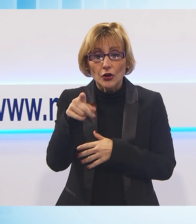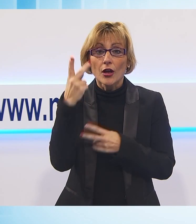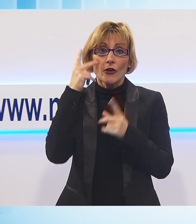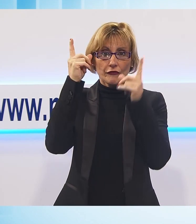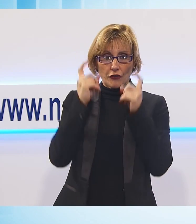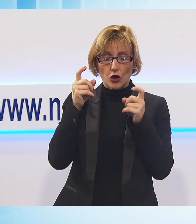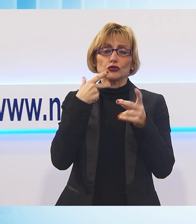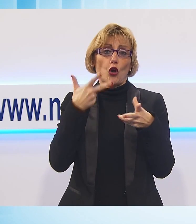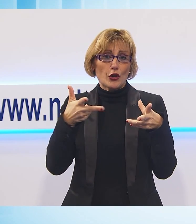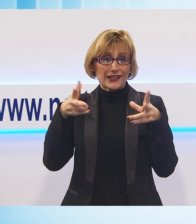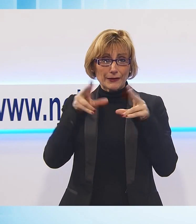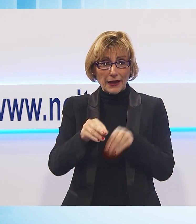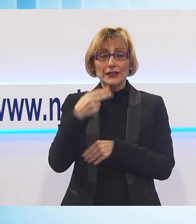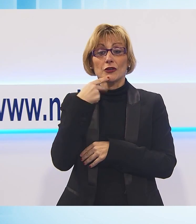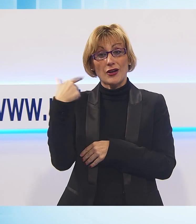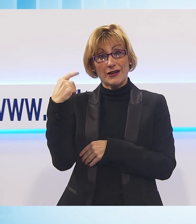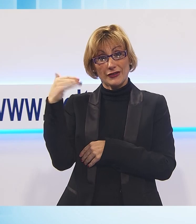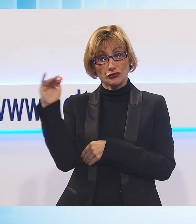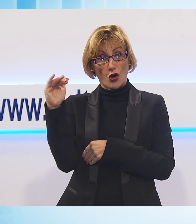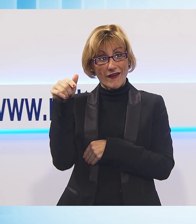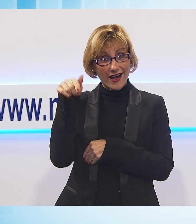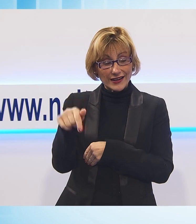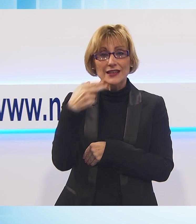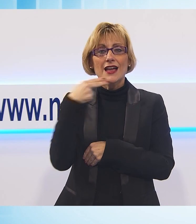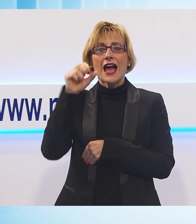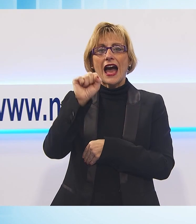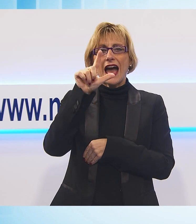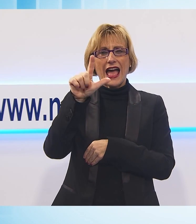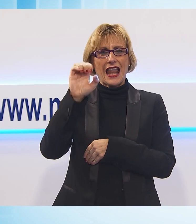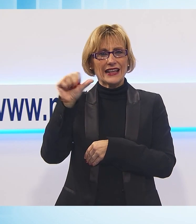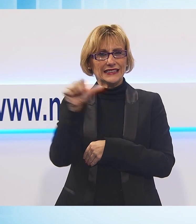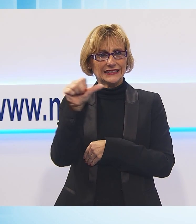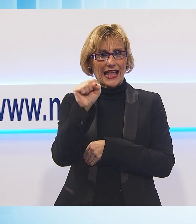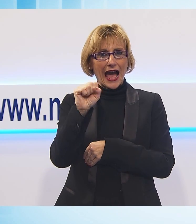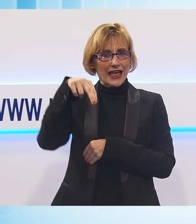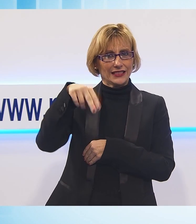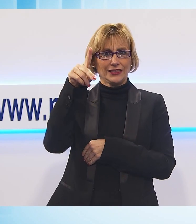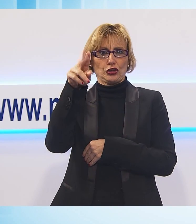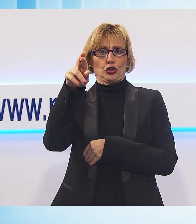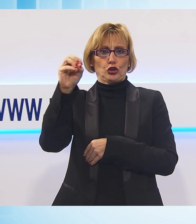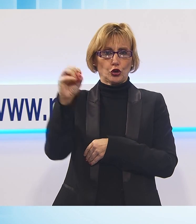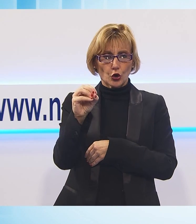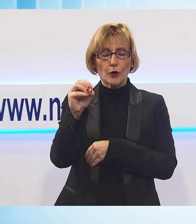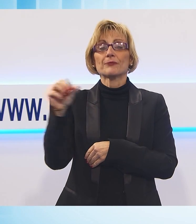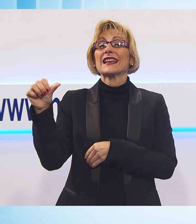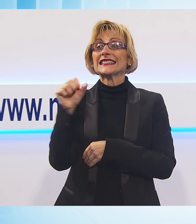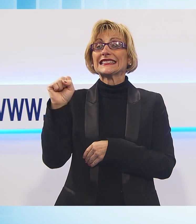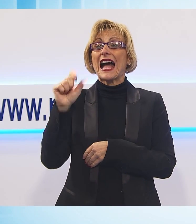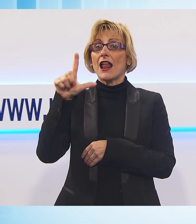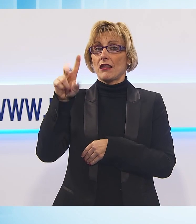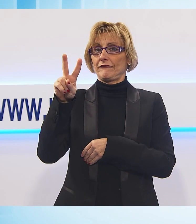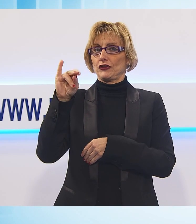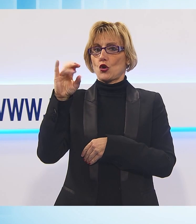ripetiamo la notizia, si chiama questo ragazzo Alessandro Salvioni, ha 17 anni, è scomparso da sabato sera nella zona di Lammari,